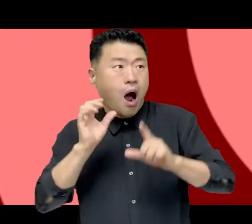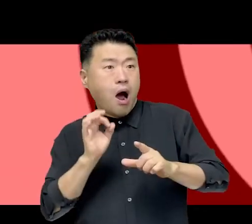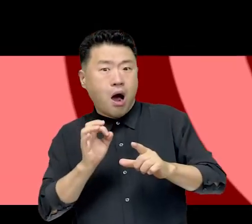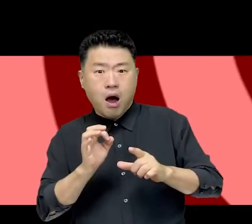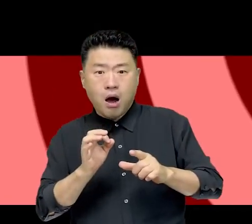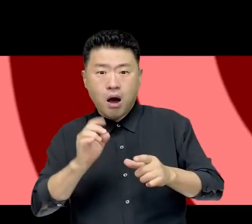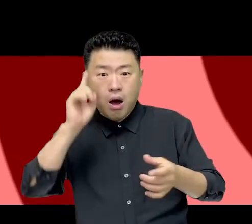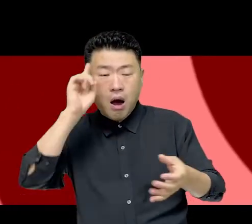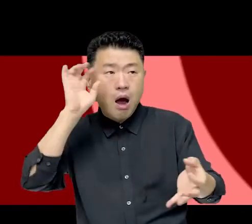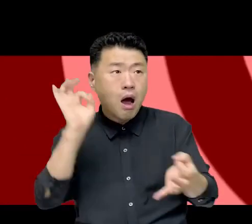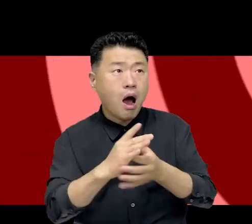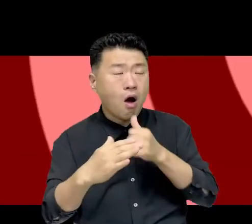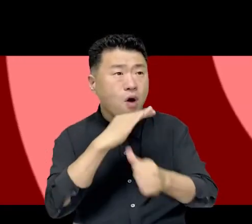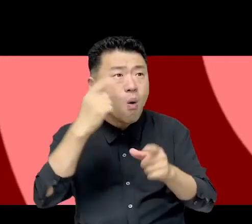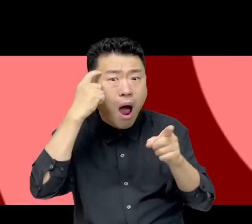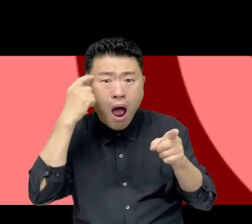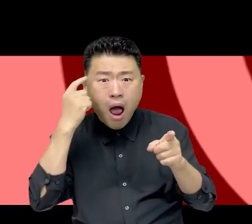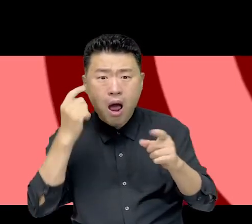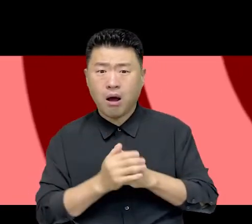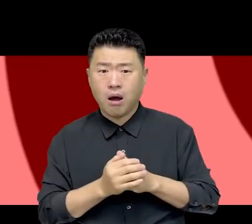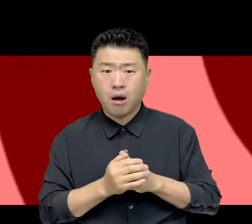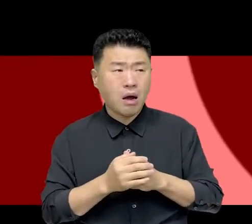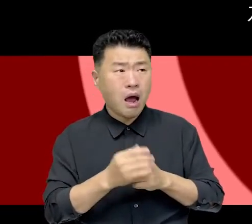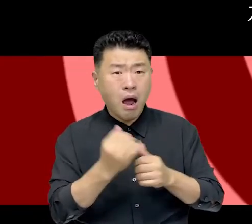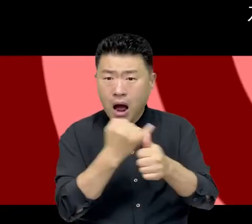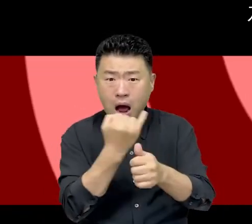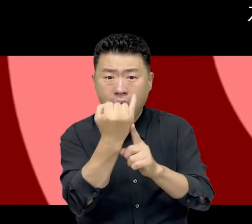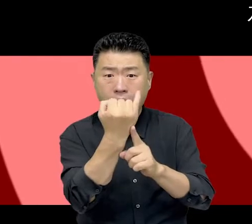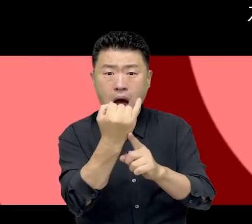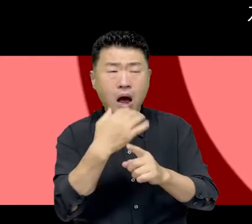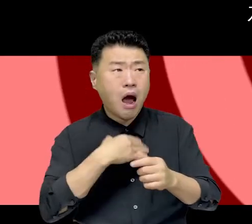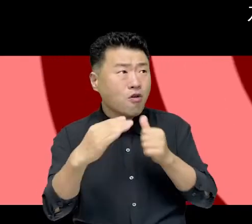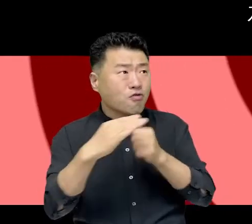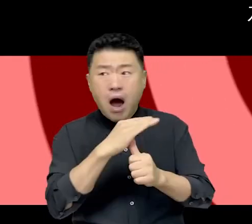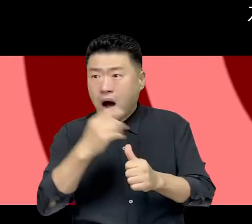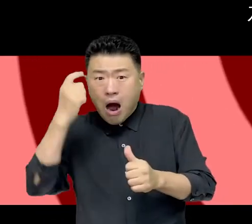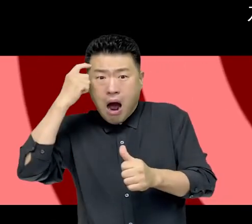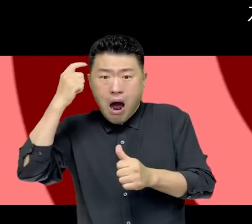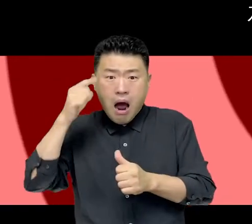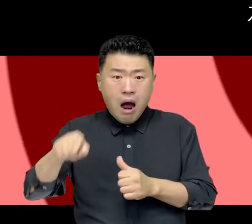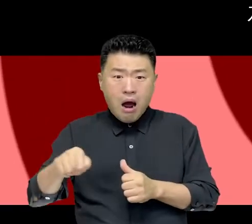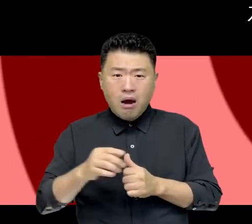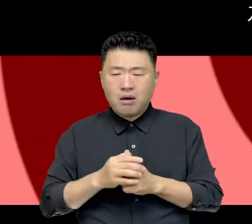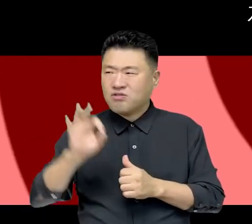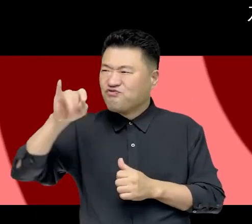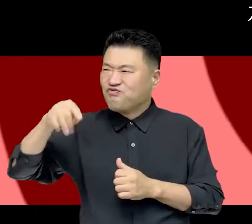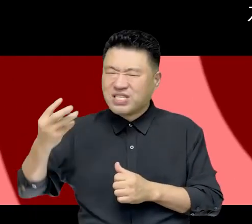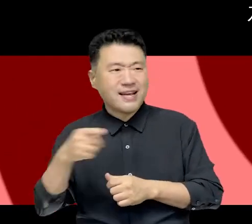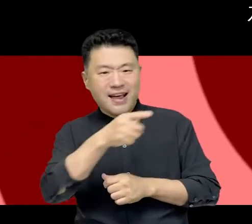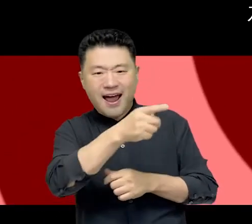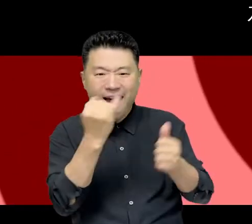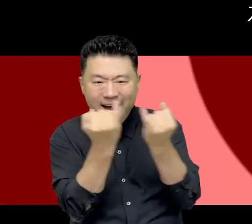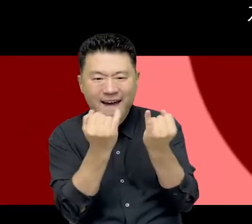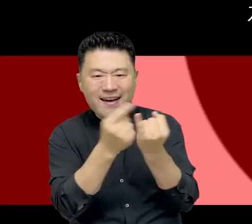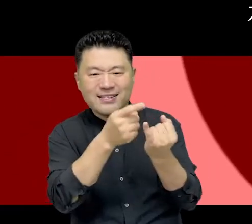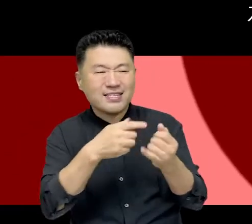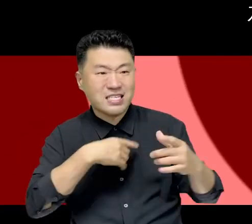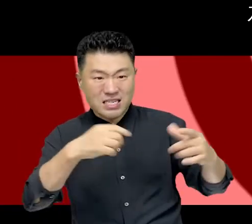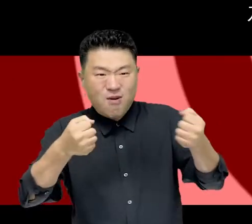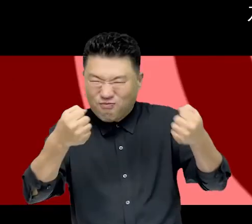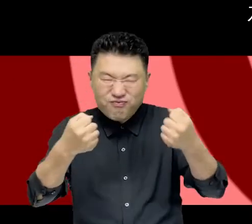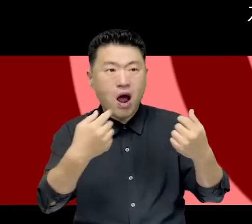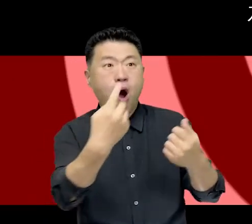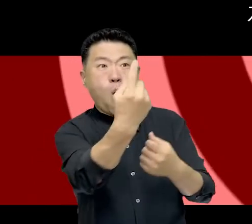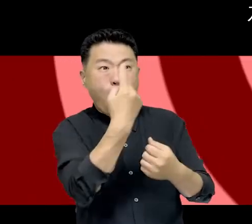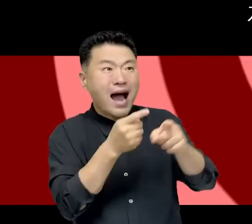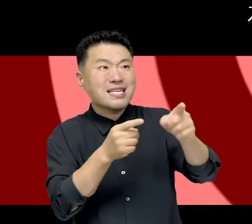믿을 수 없는 일이 벌어진 것이다 이 여자친구가 방금 우리를 죽이려고 했어 윌 저